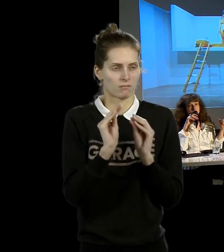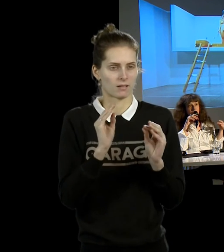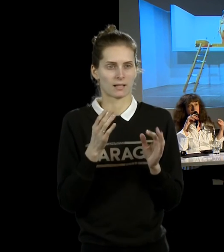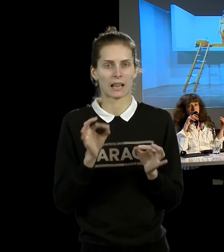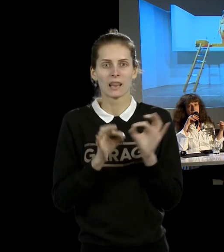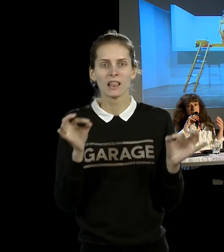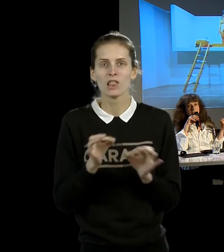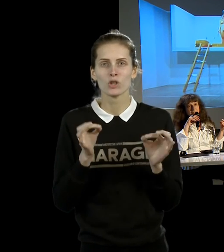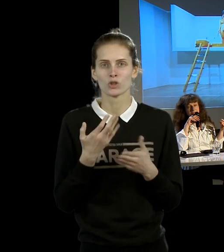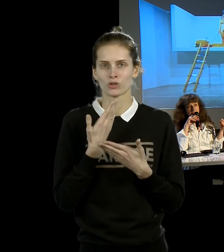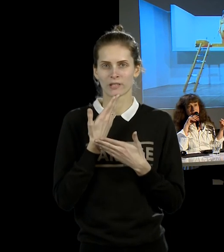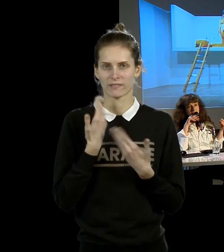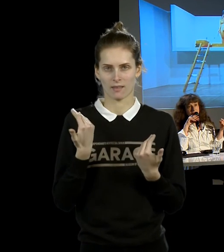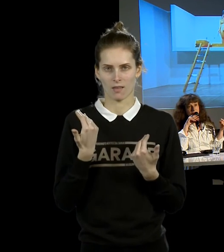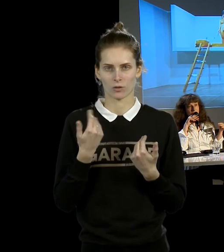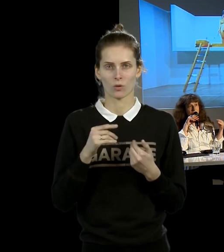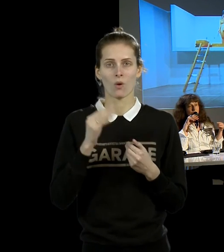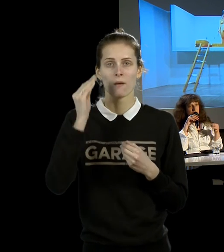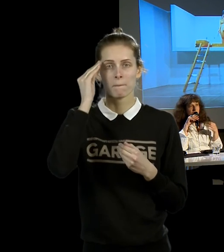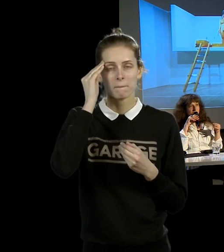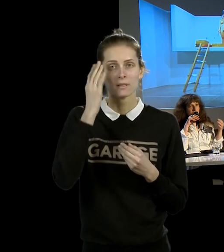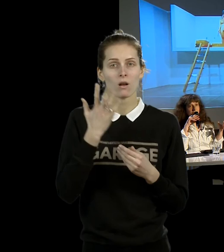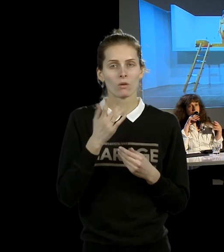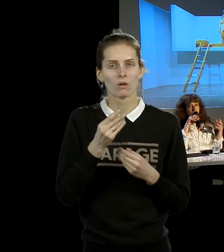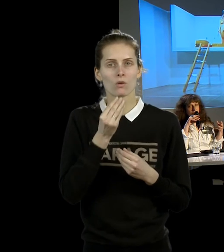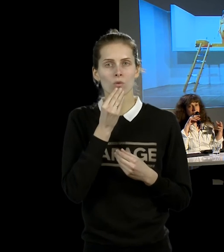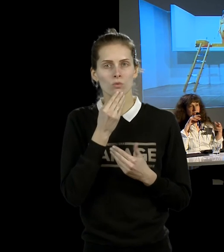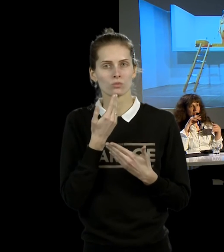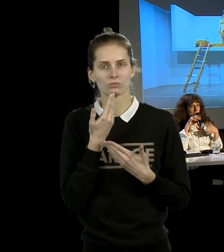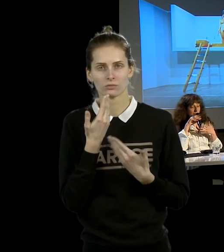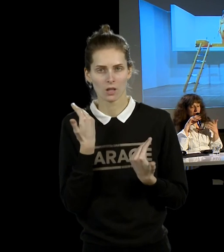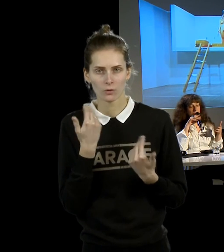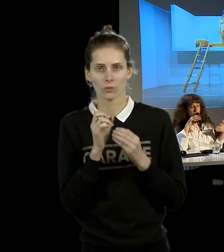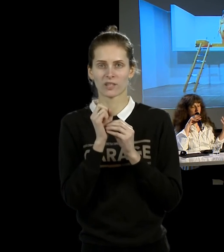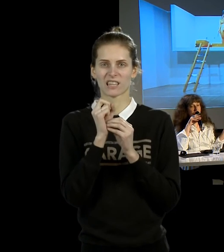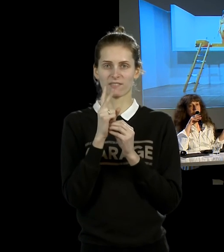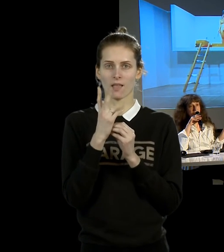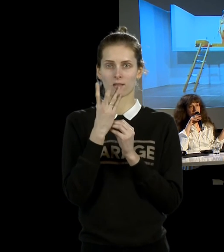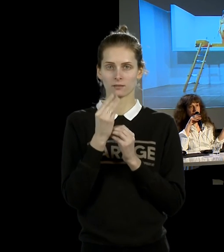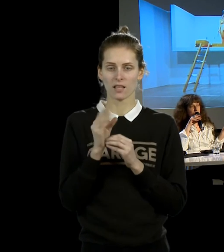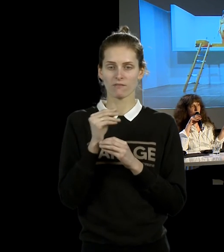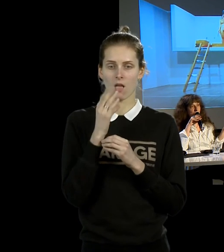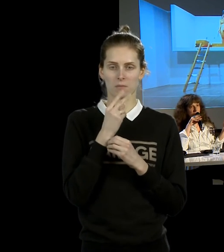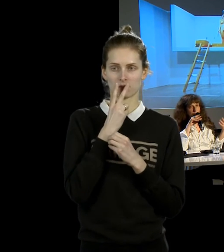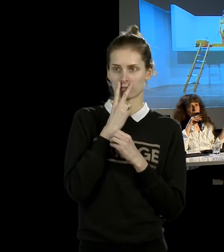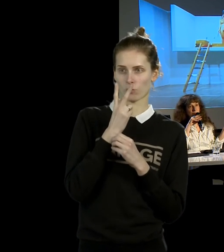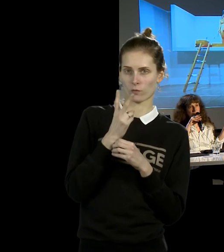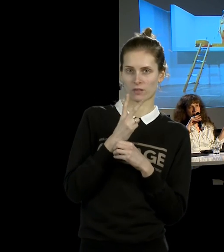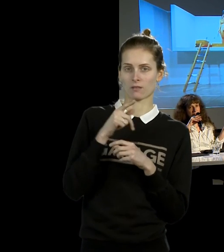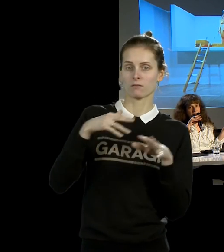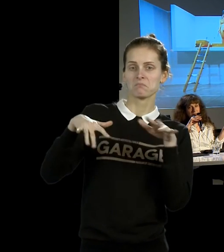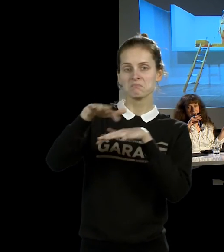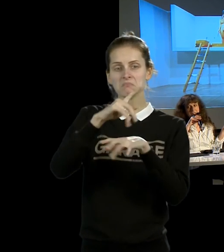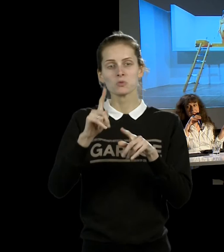Фокус в что она не ест, и что она все эти 12 дней находится перед зрителями, перед публикой, в абсолютно